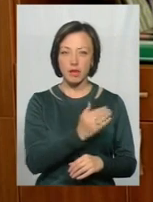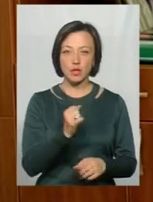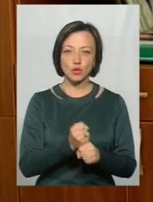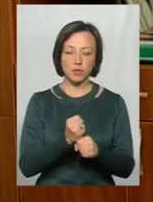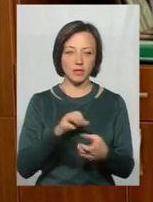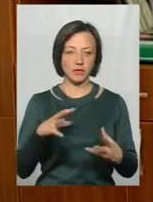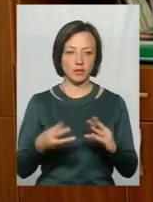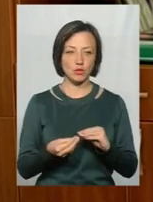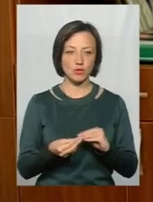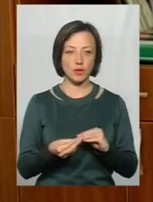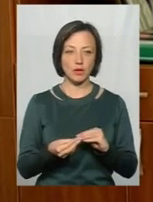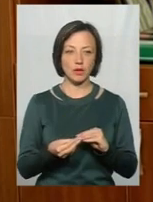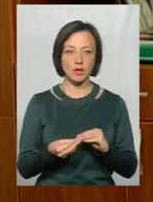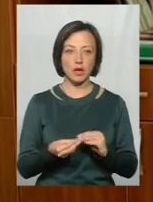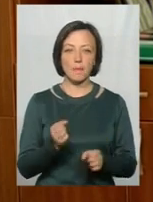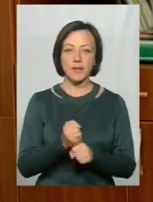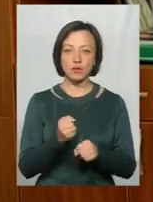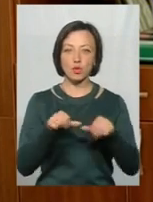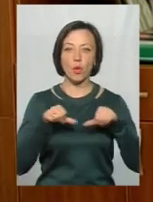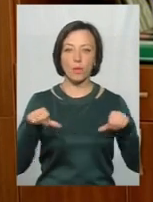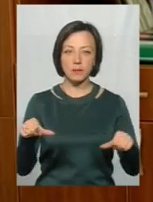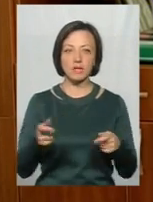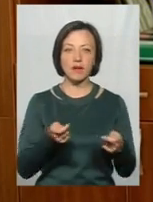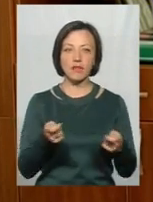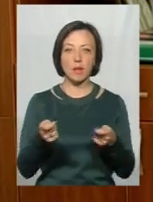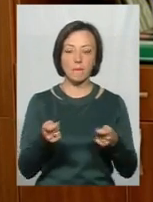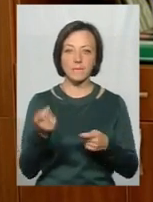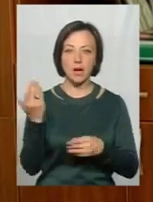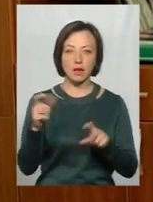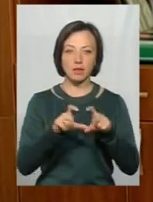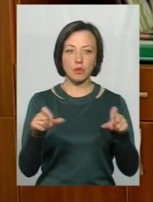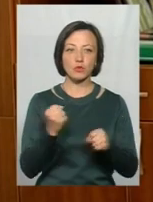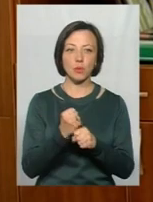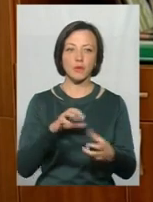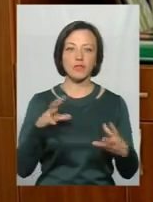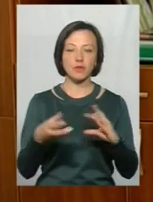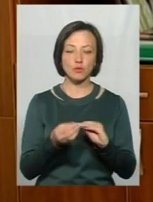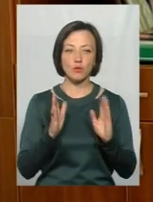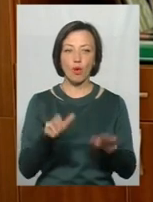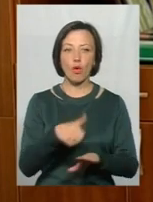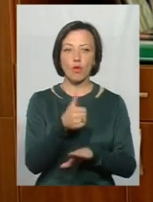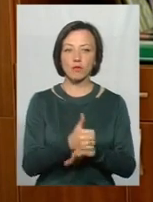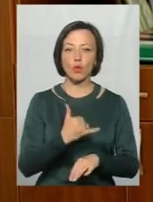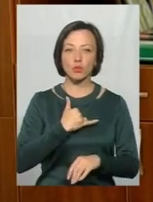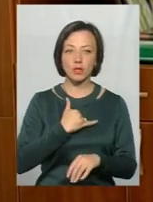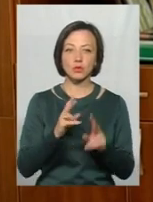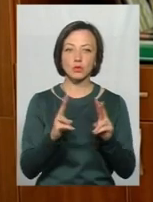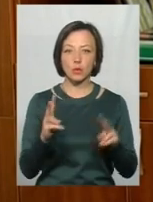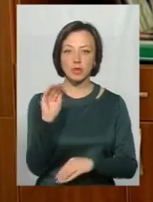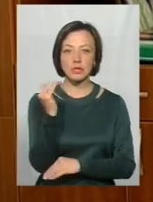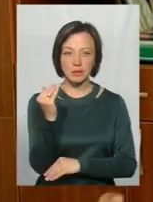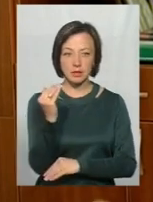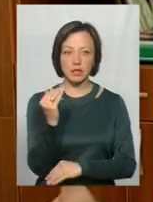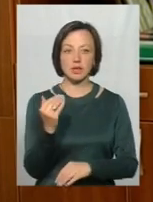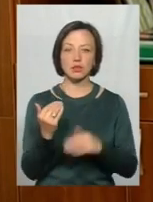зробити висновки. Працює комісія в Департаменті, будуть теж зроблені висновки. Головне у нас хто? Дитина.